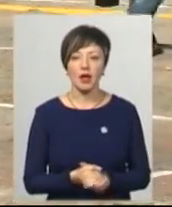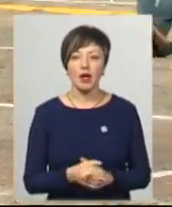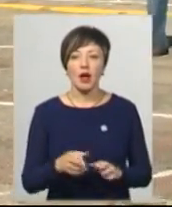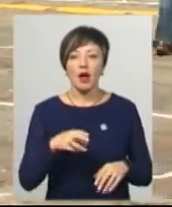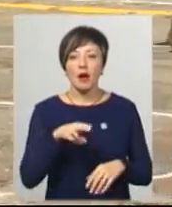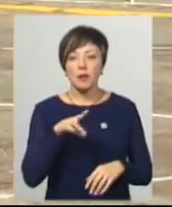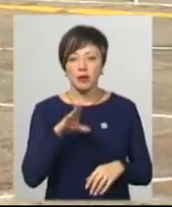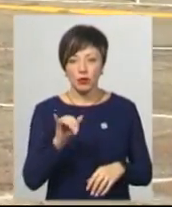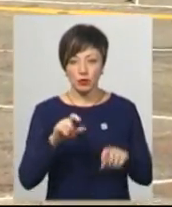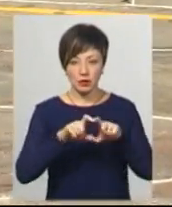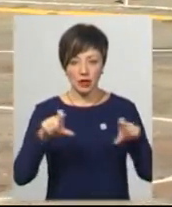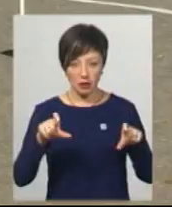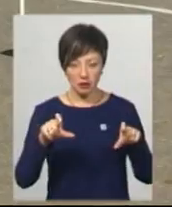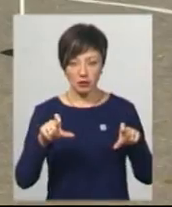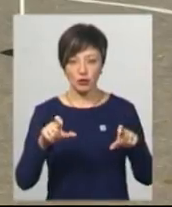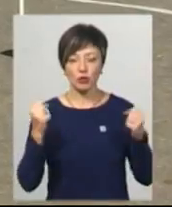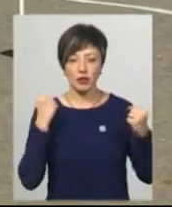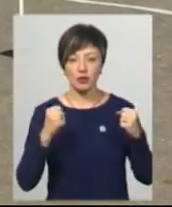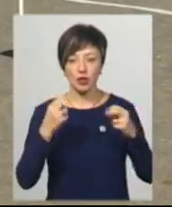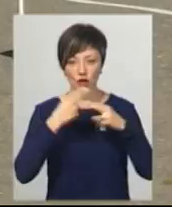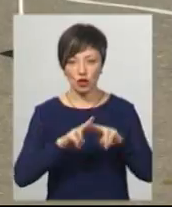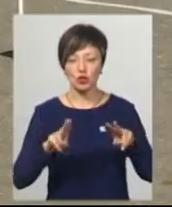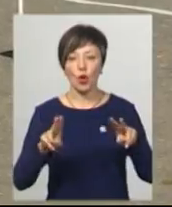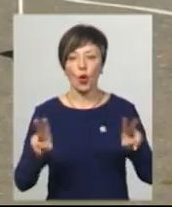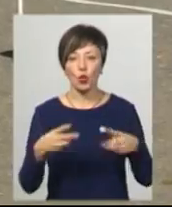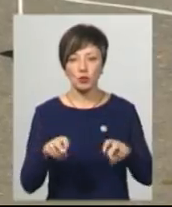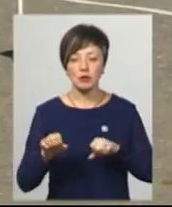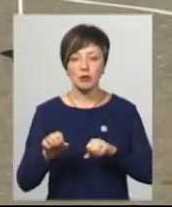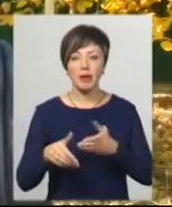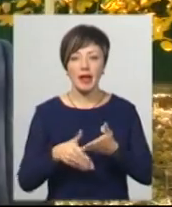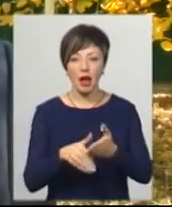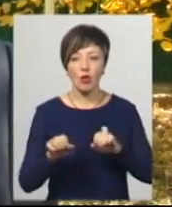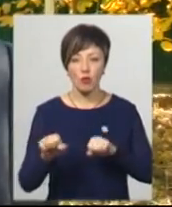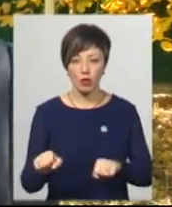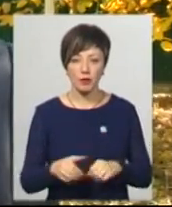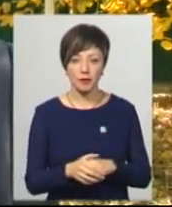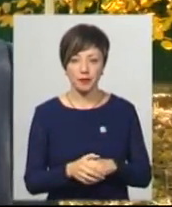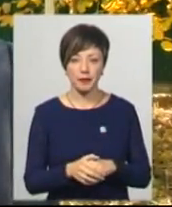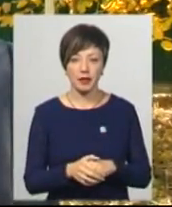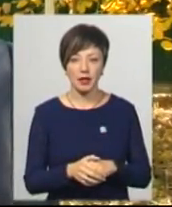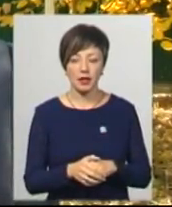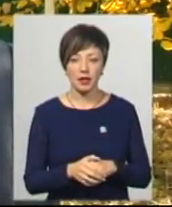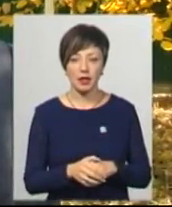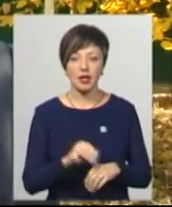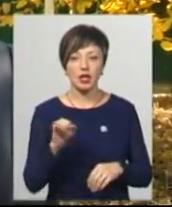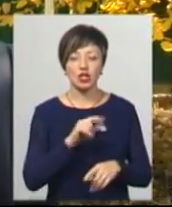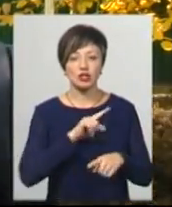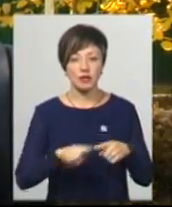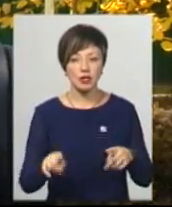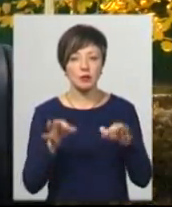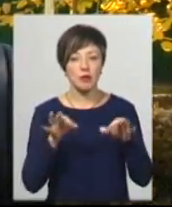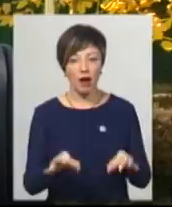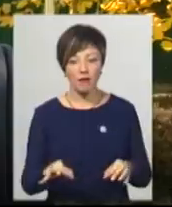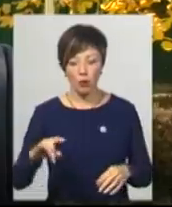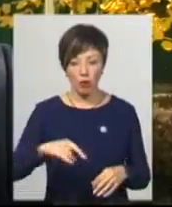-технічного навчального закладу спортивного технічного клубу «Товариства сприяння обороні» Микола Тримбач. І швидше, і правильно проїхати. Але